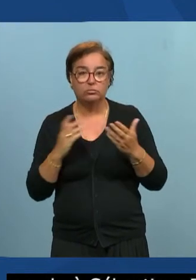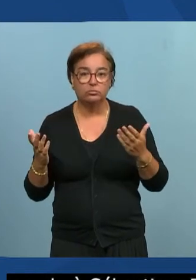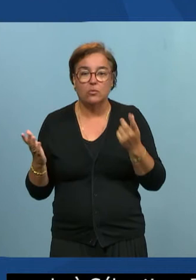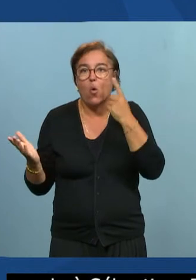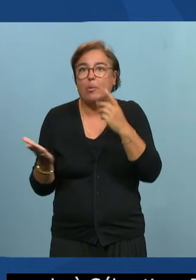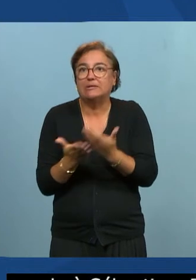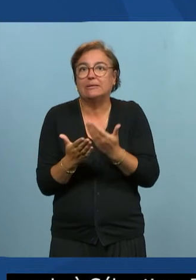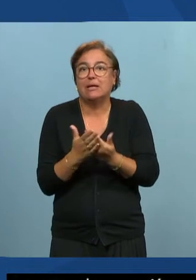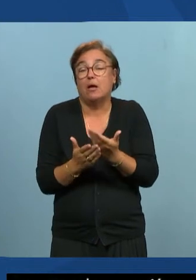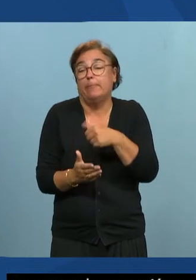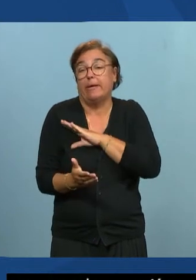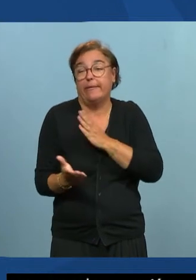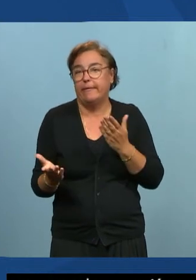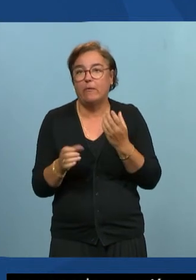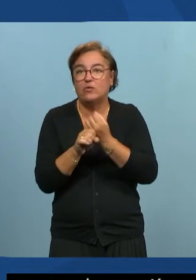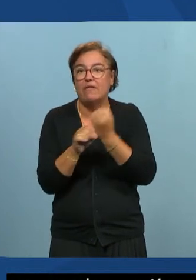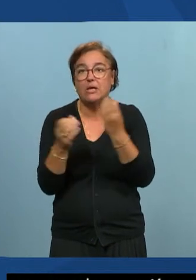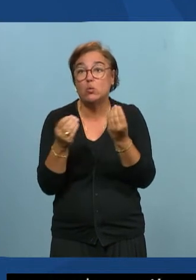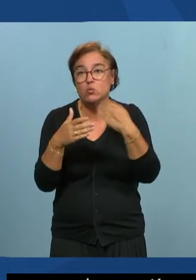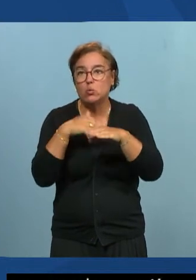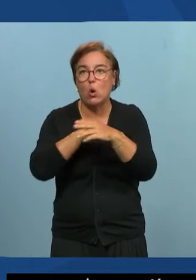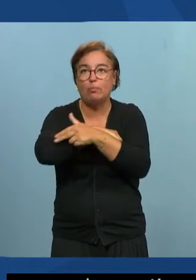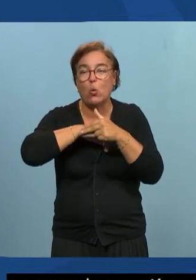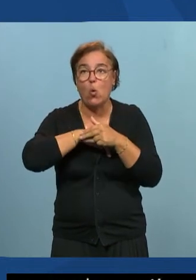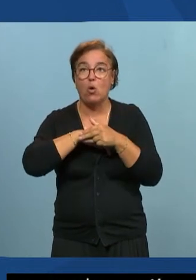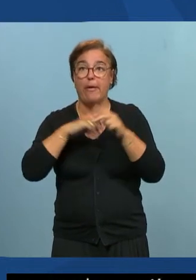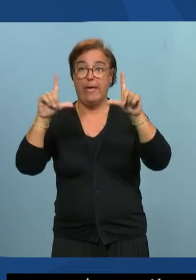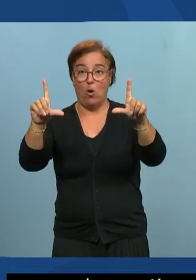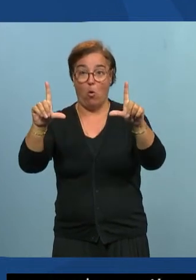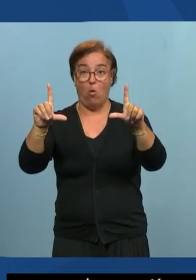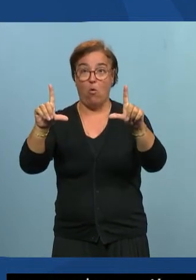à ça parce que c'est l'endroit d on travaille. Un écran, une souris, un clavier.